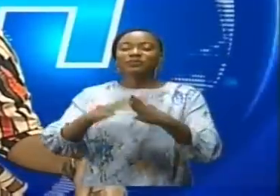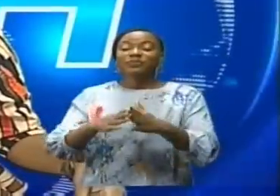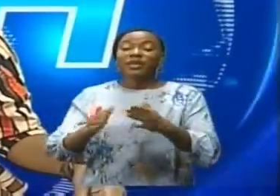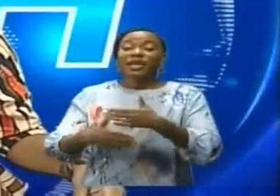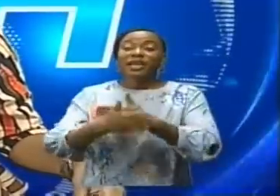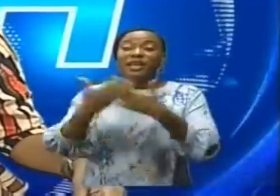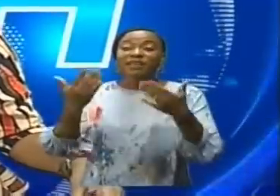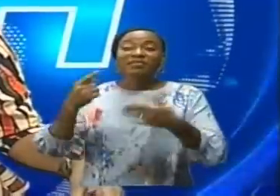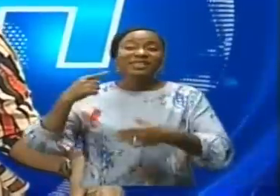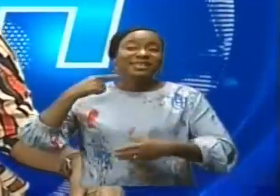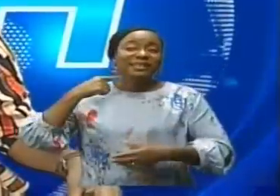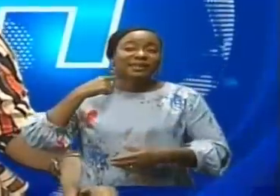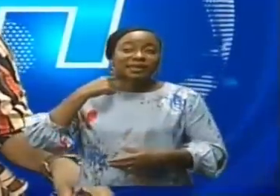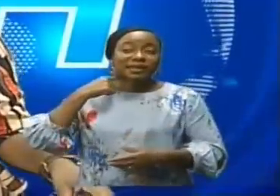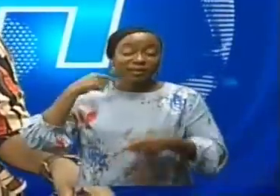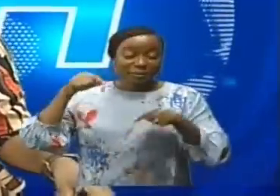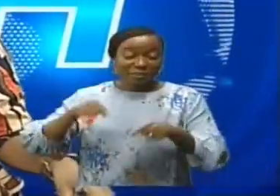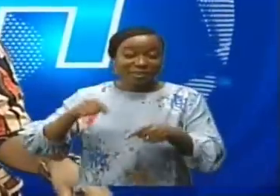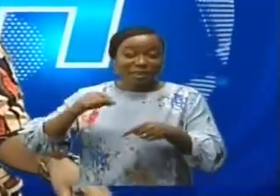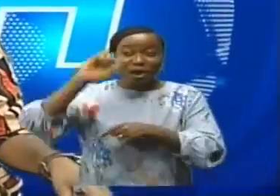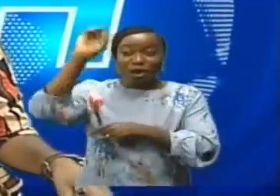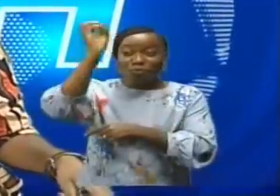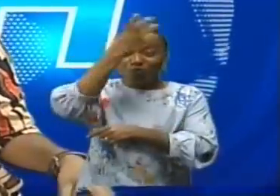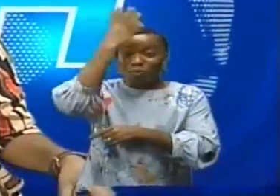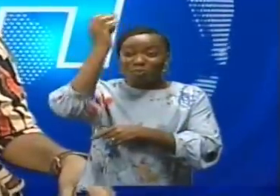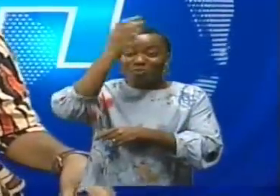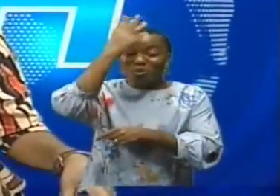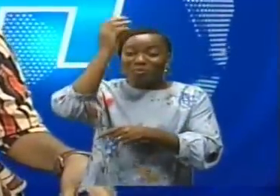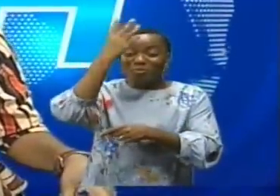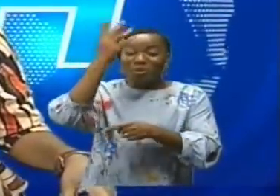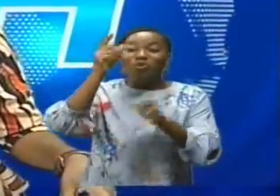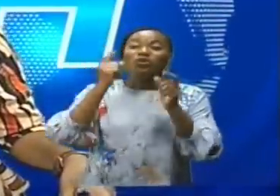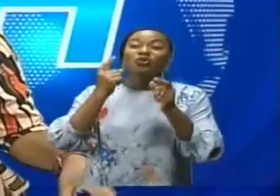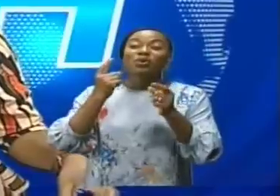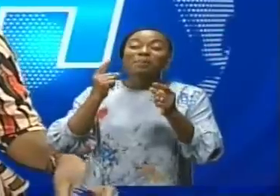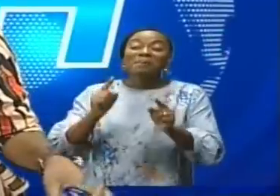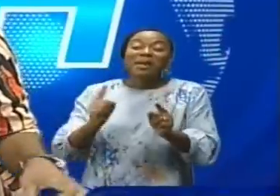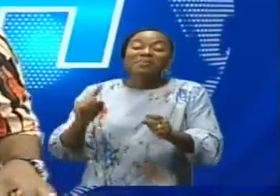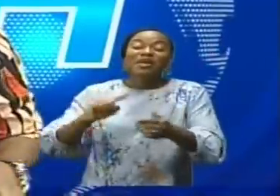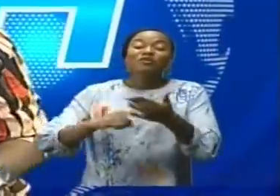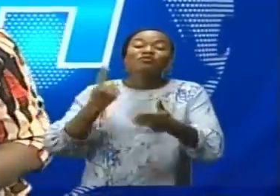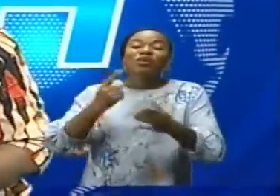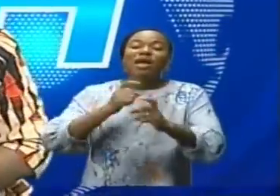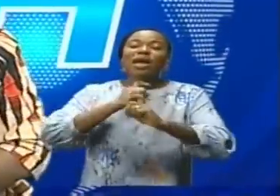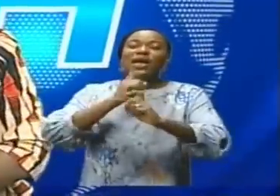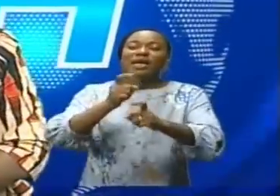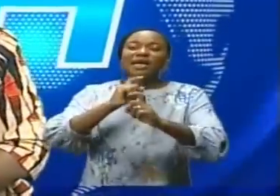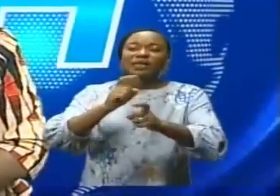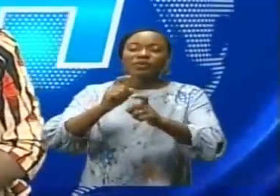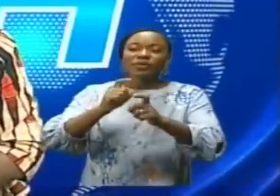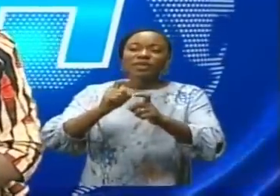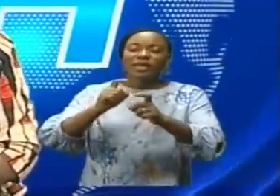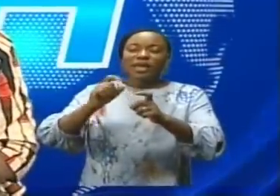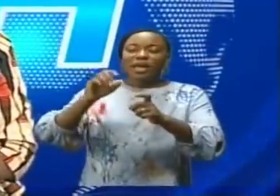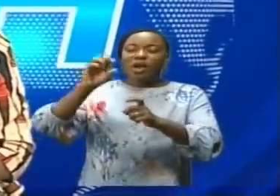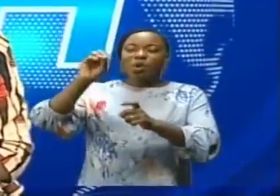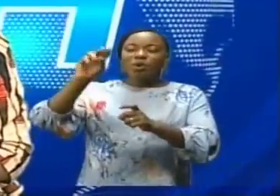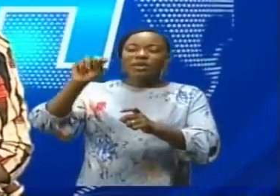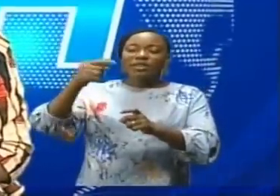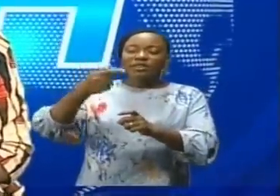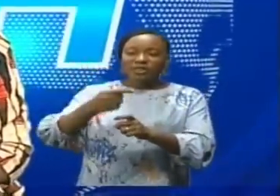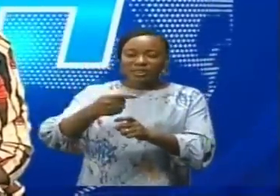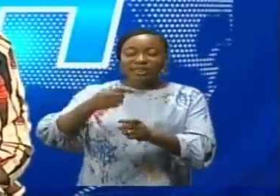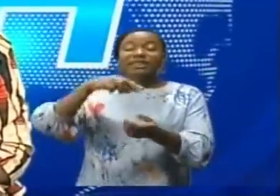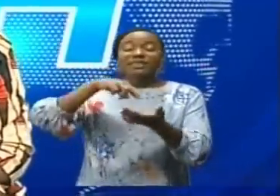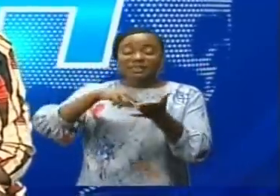de Kengé a un nouveau corbillard, le tout premier d'ailleurs, dans de la dynamique qui est en Asbel. Par là, les morts